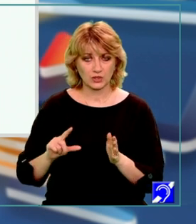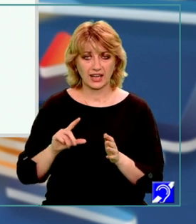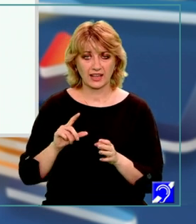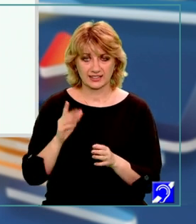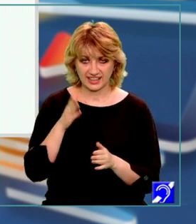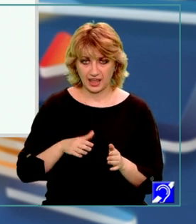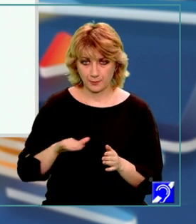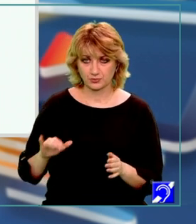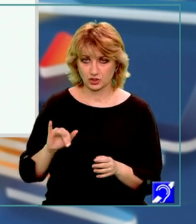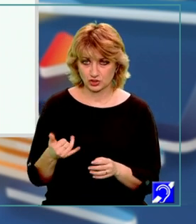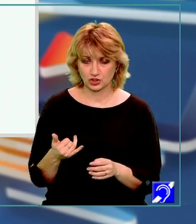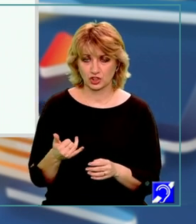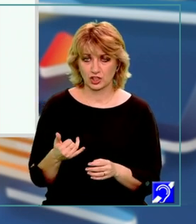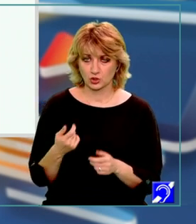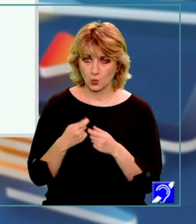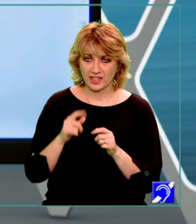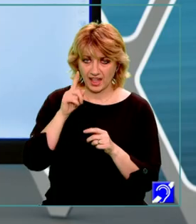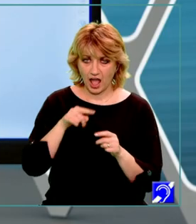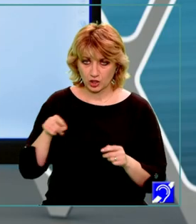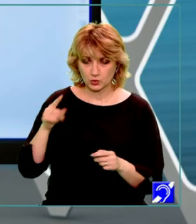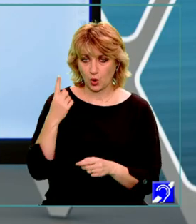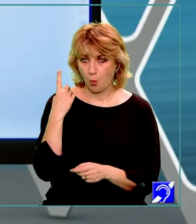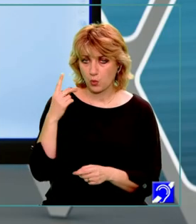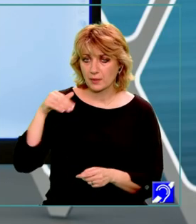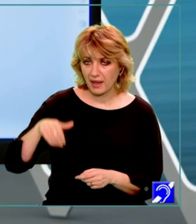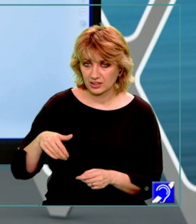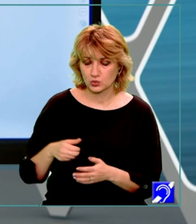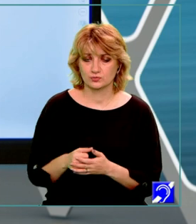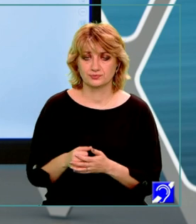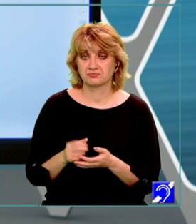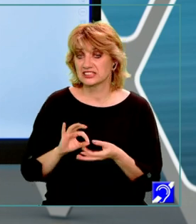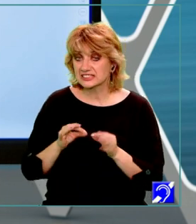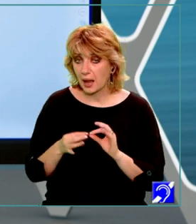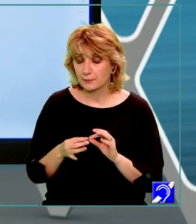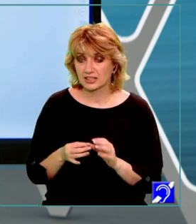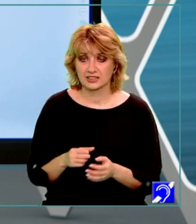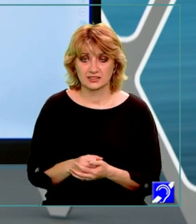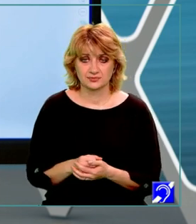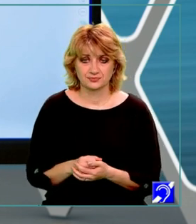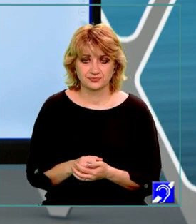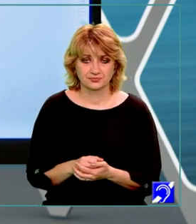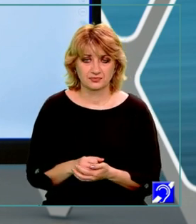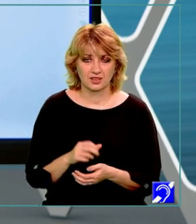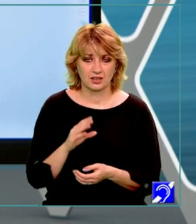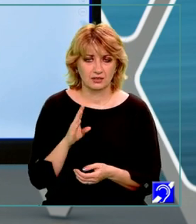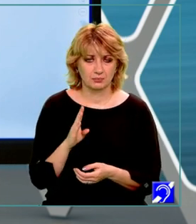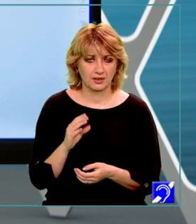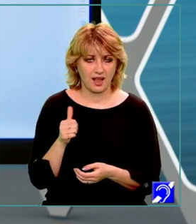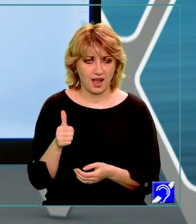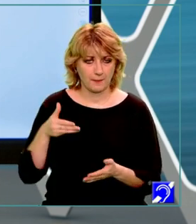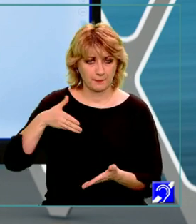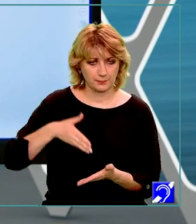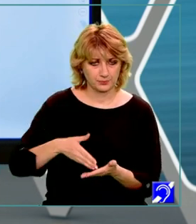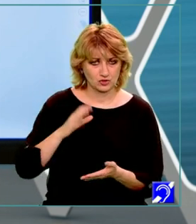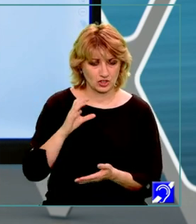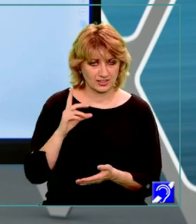laturile egale cu 1 metru. Înseamnă că DA este perpendiculară pe CD,